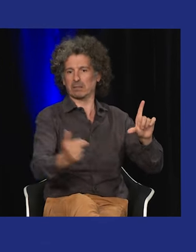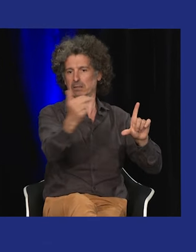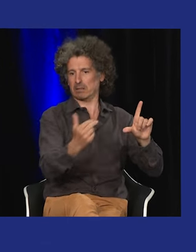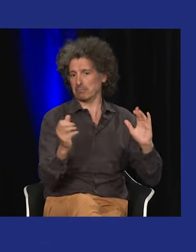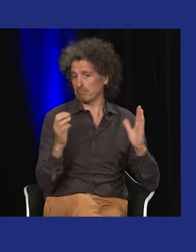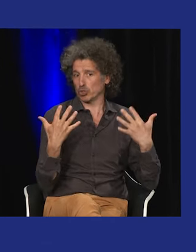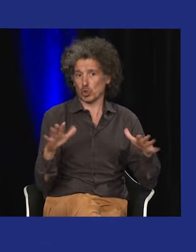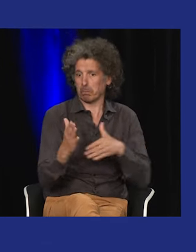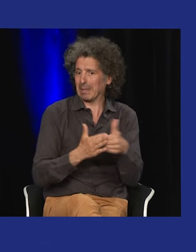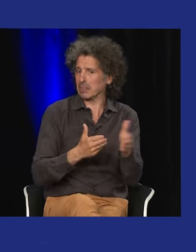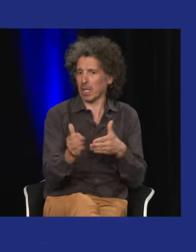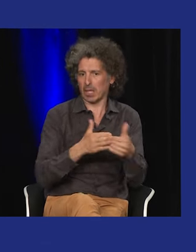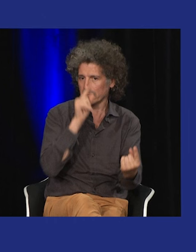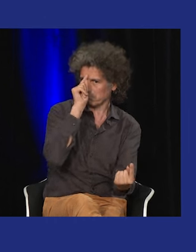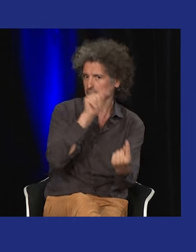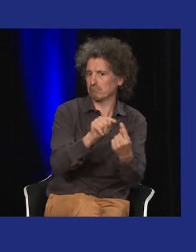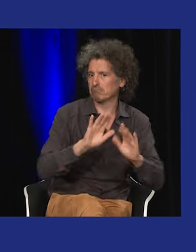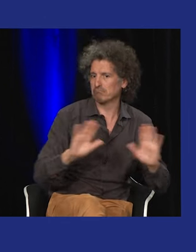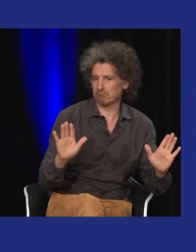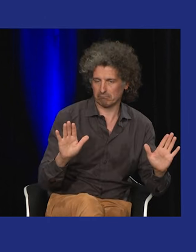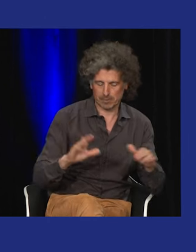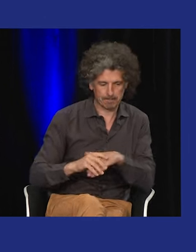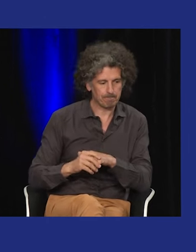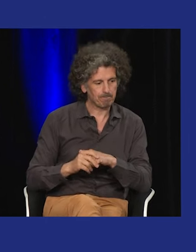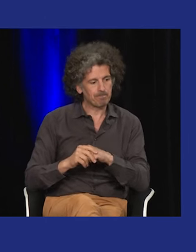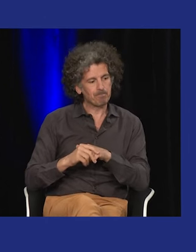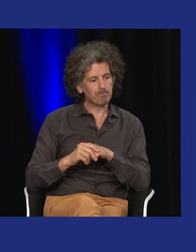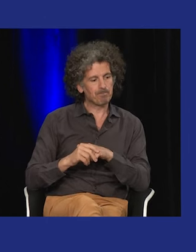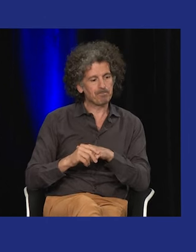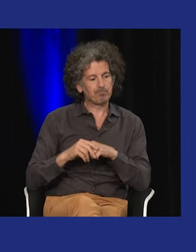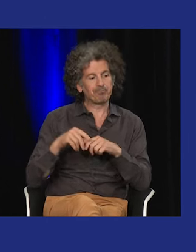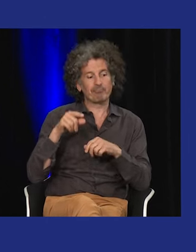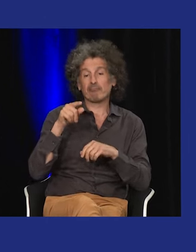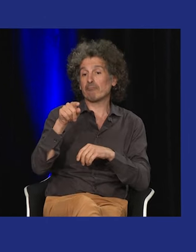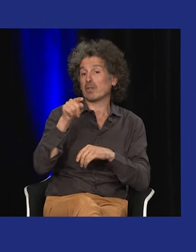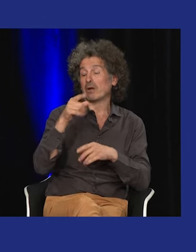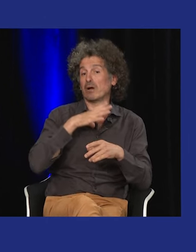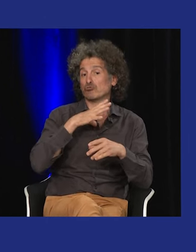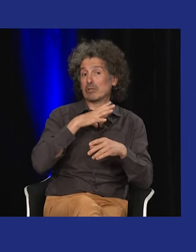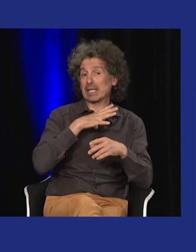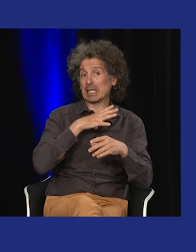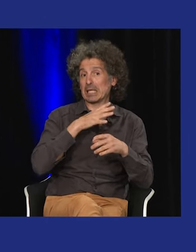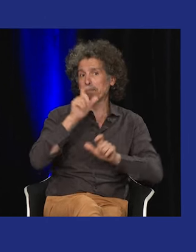entendants, c'est la capacité de produire et de faire quelque chose. L'objectif étant de faire.